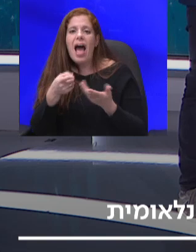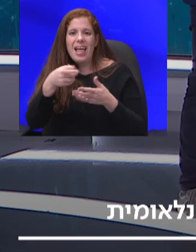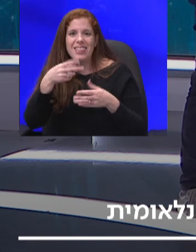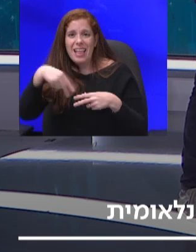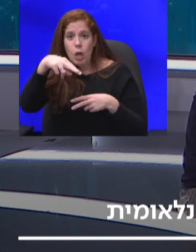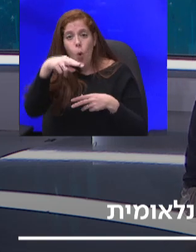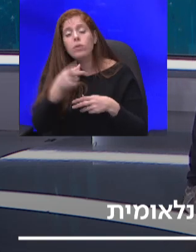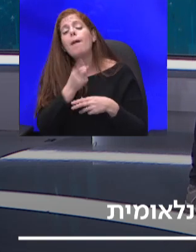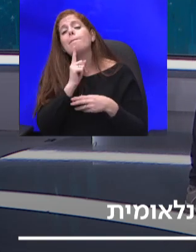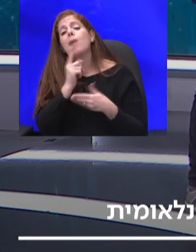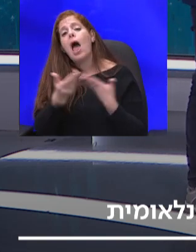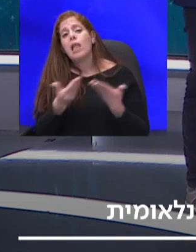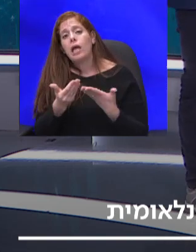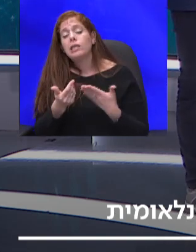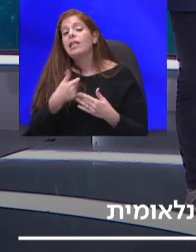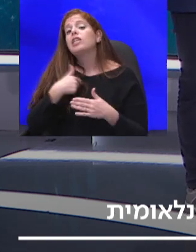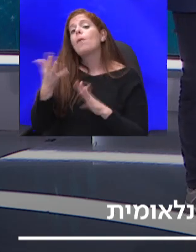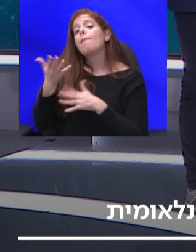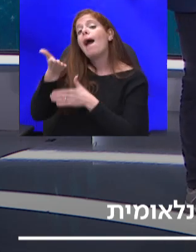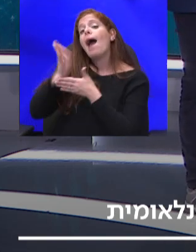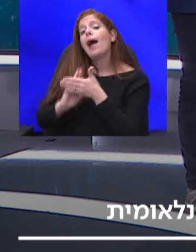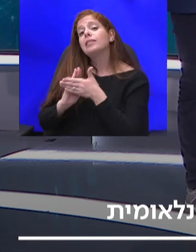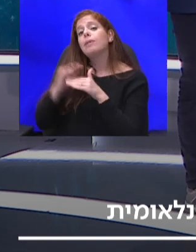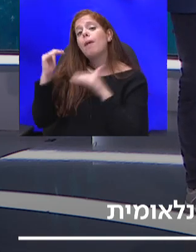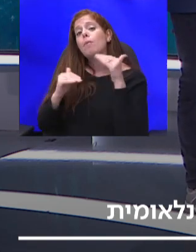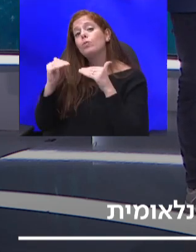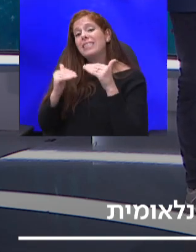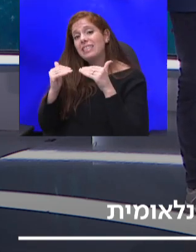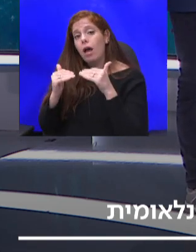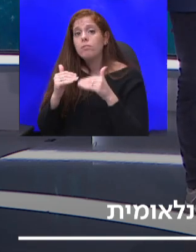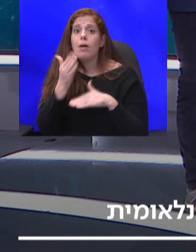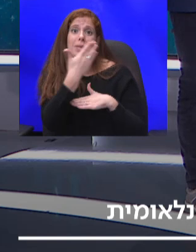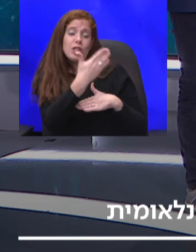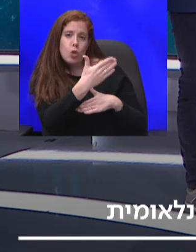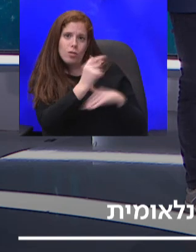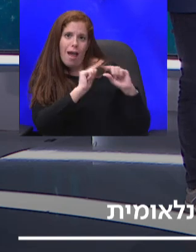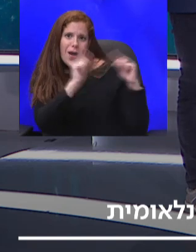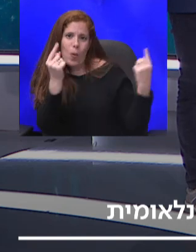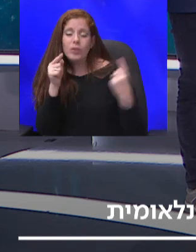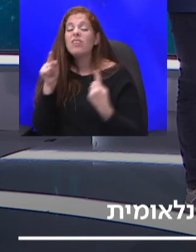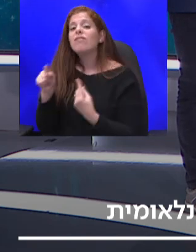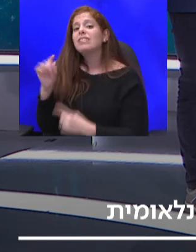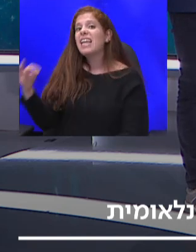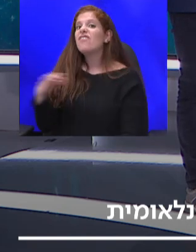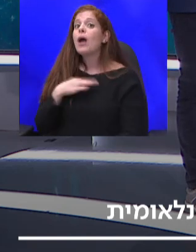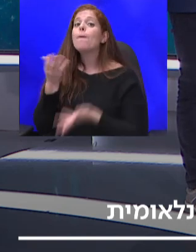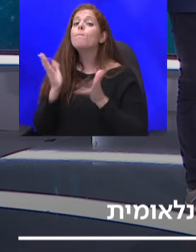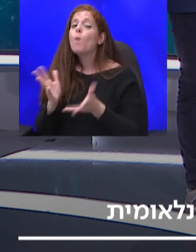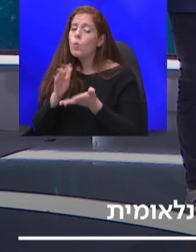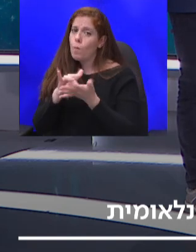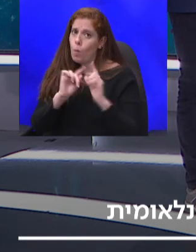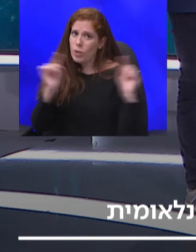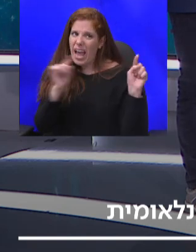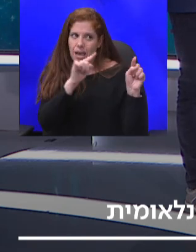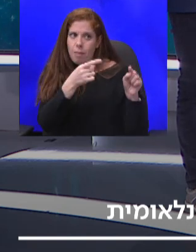הוא בערך מחצית מהממוצע במדינות המפותחות, וזה ענף שנפגע מאוד במקומות אחרים, ואצלנו, בגלל שהוא קטן,